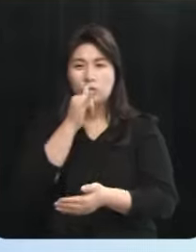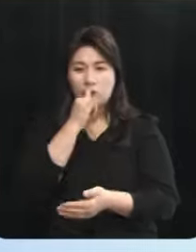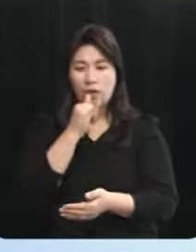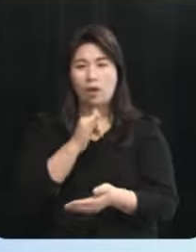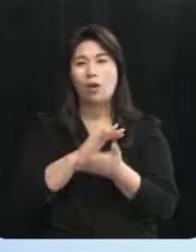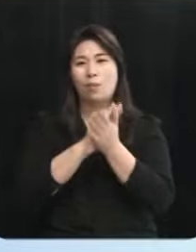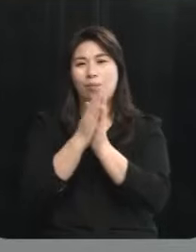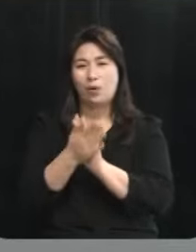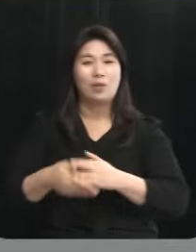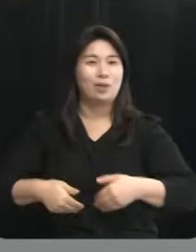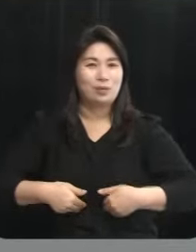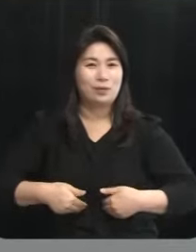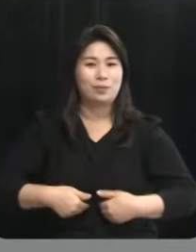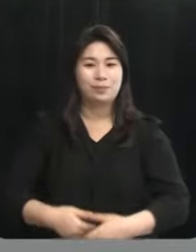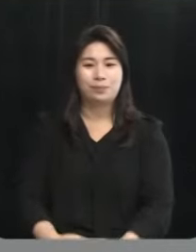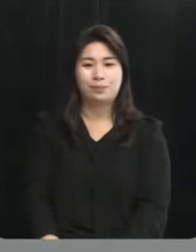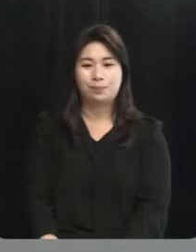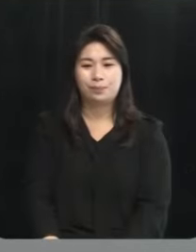된다 생각합니다